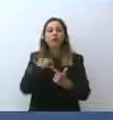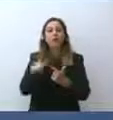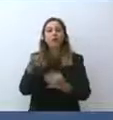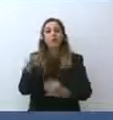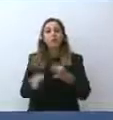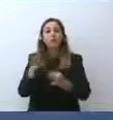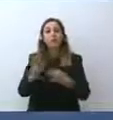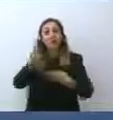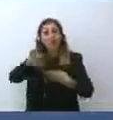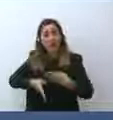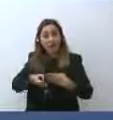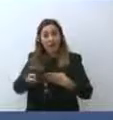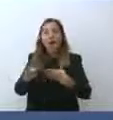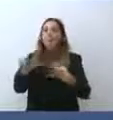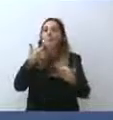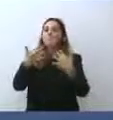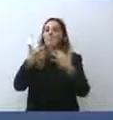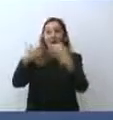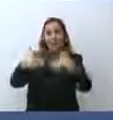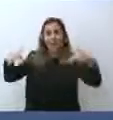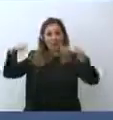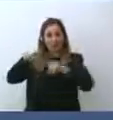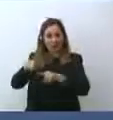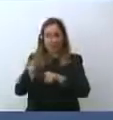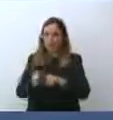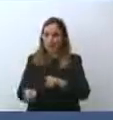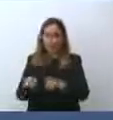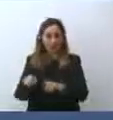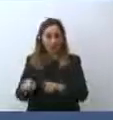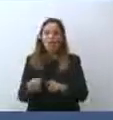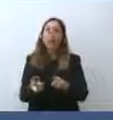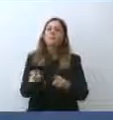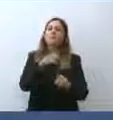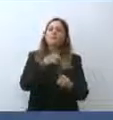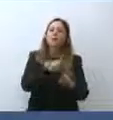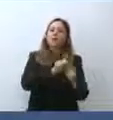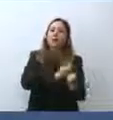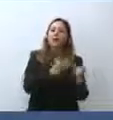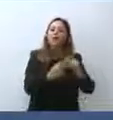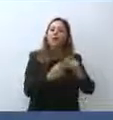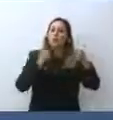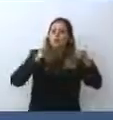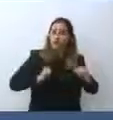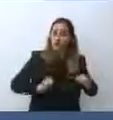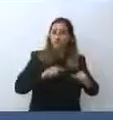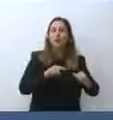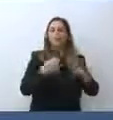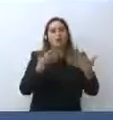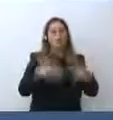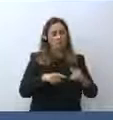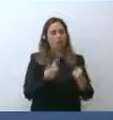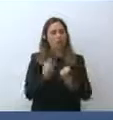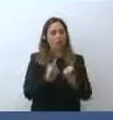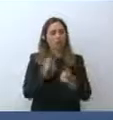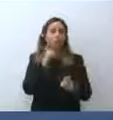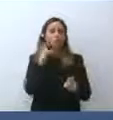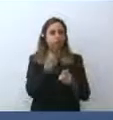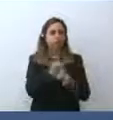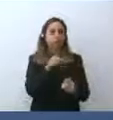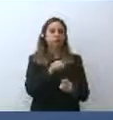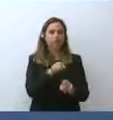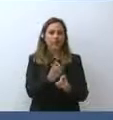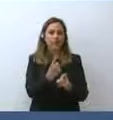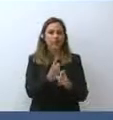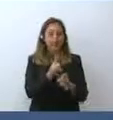e il Parlamento approderà in Senato tra poco. Quella sul civile si trova in una situazione analoga. In Parlamento vi sarà poi da